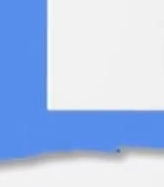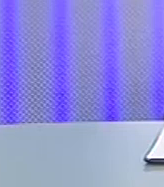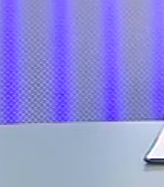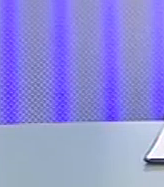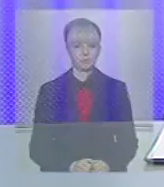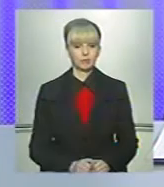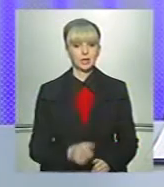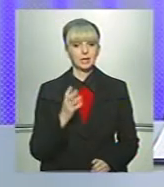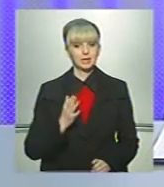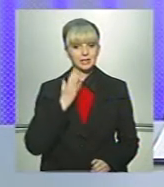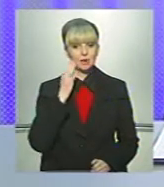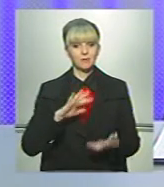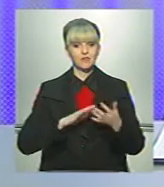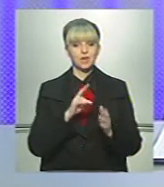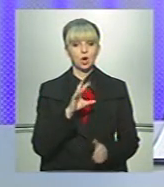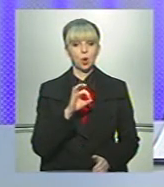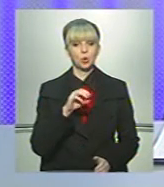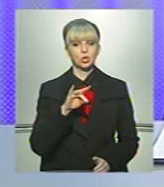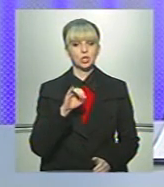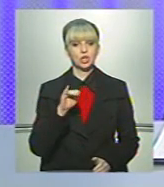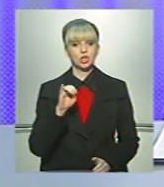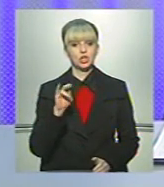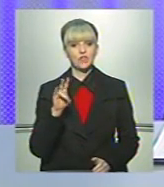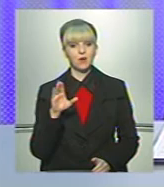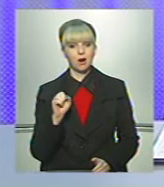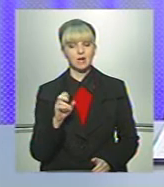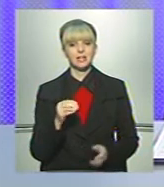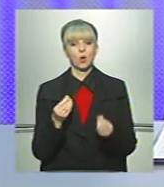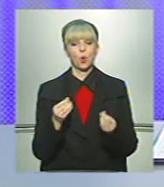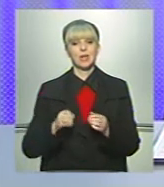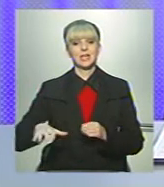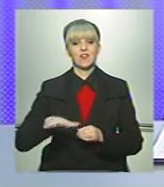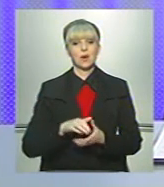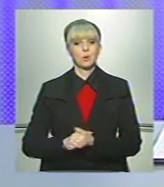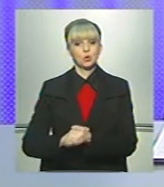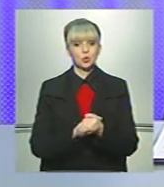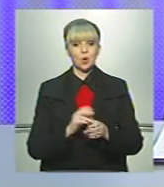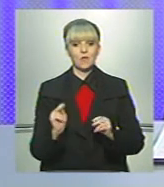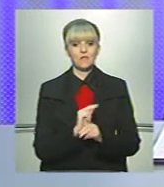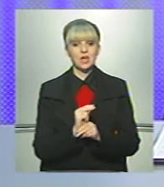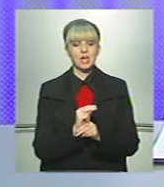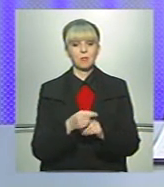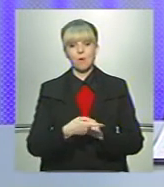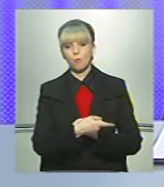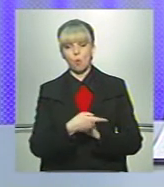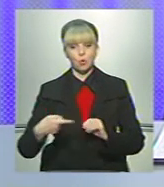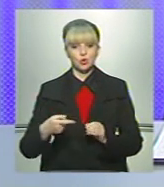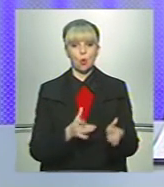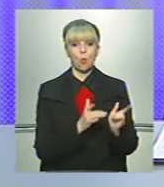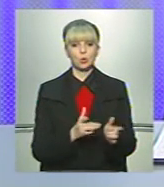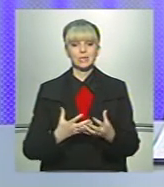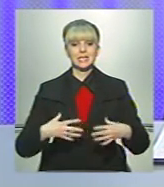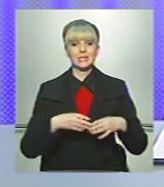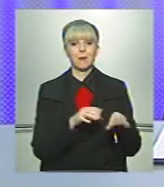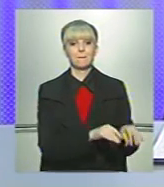На Буковині в селищі Кострежівка Заставнівського району за кошти Європейського Союзу відремонтовано цілий поверх гуртожитку для